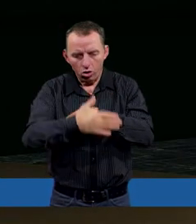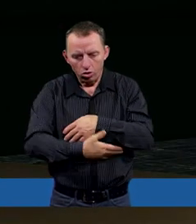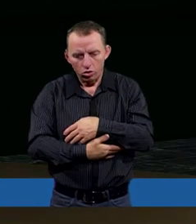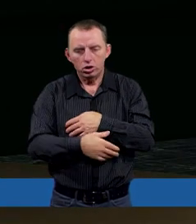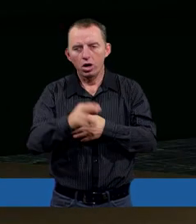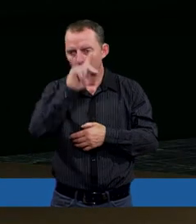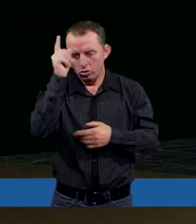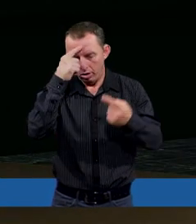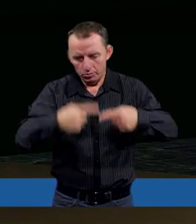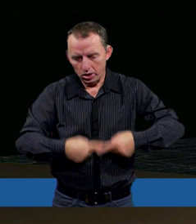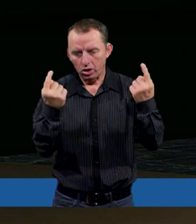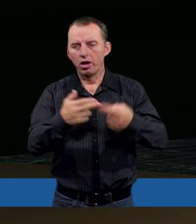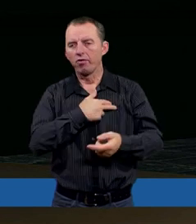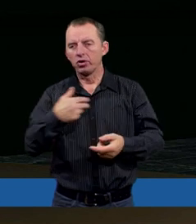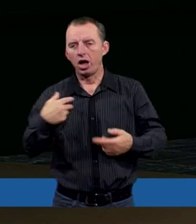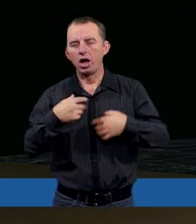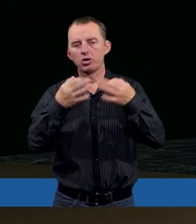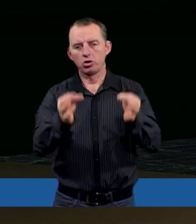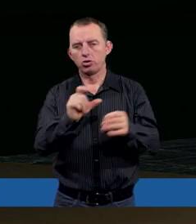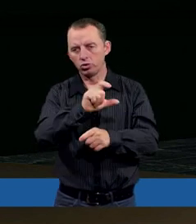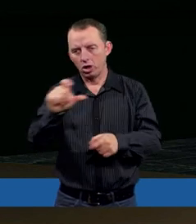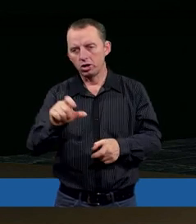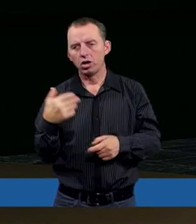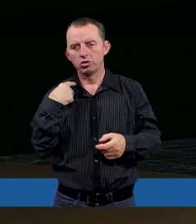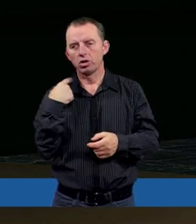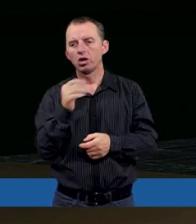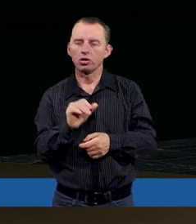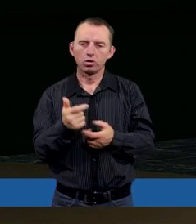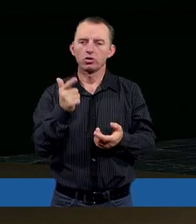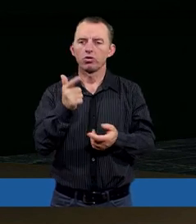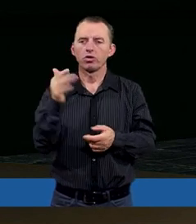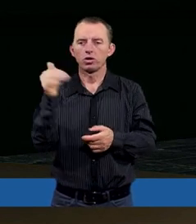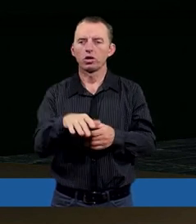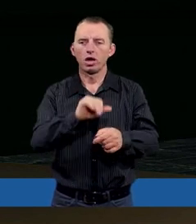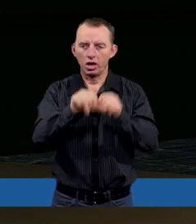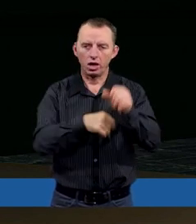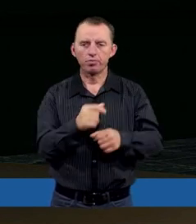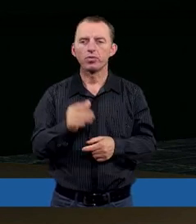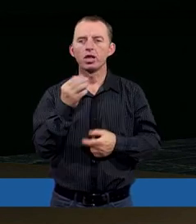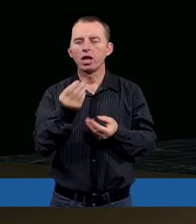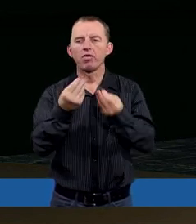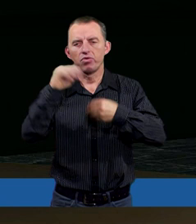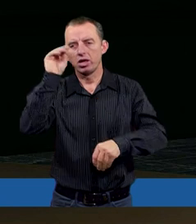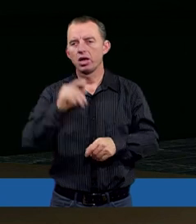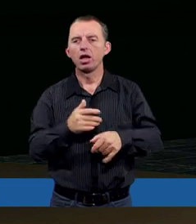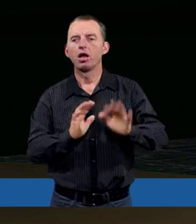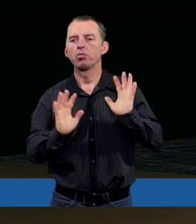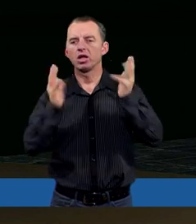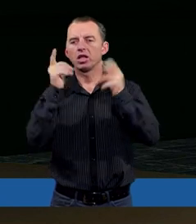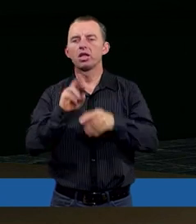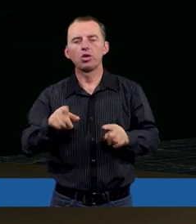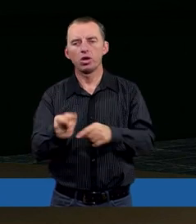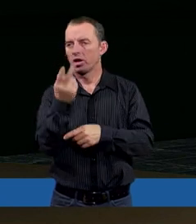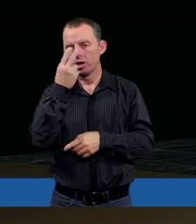przekonują. W naszych czasach, jak żyjemy tu mniej więcej już od dwóch tysięcy lat, specjalnie takich wielkich manifestacji interwencji